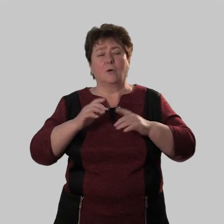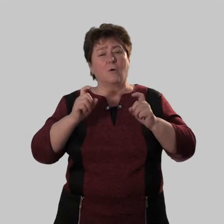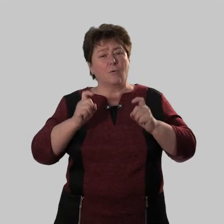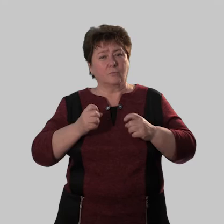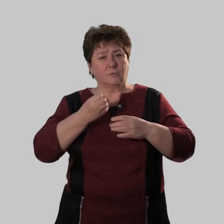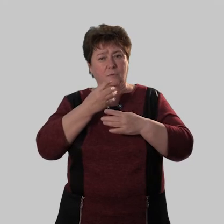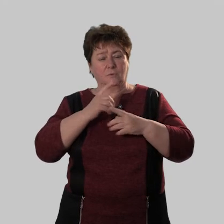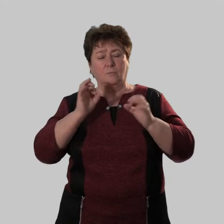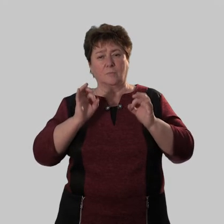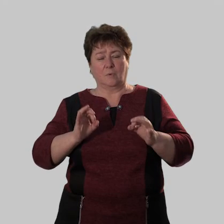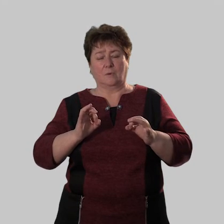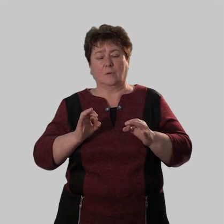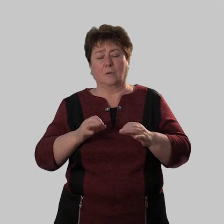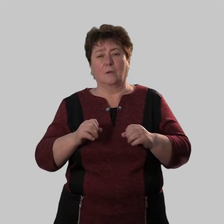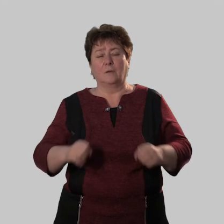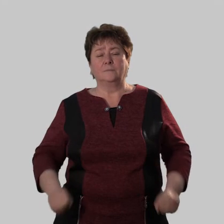усидчивый